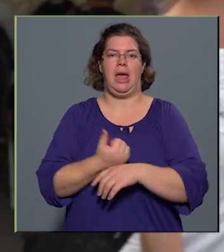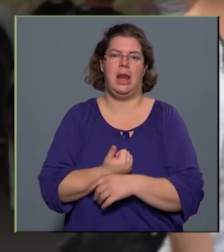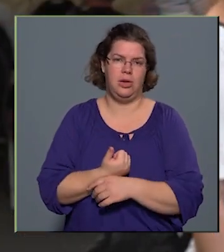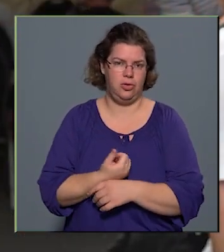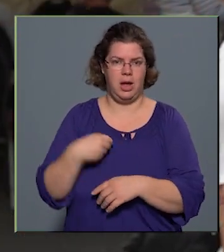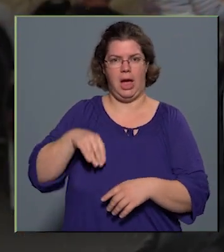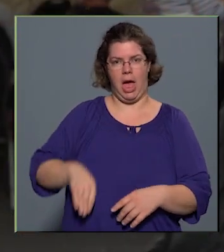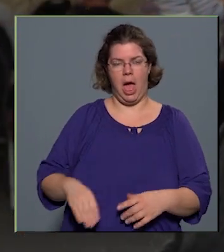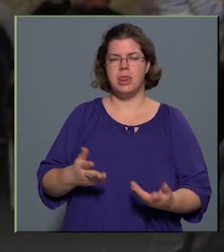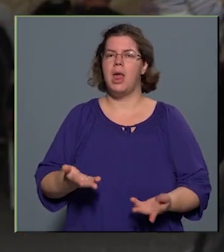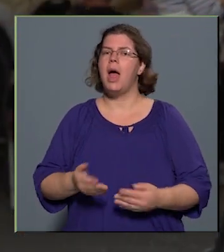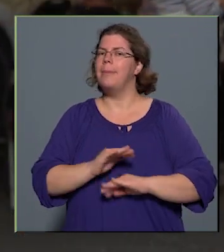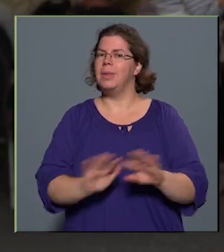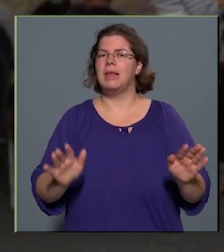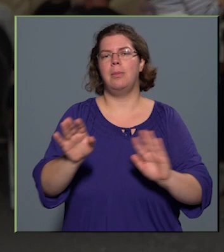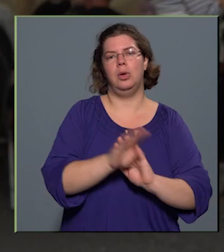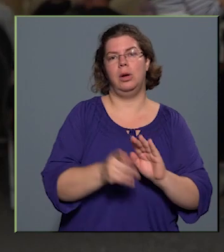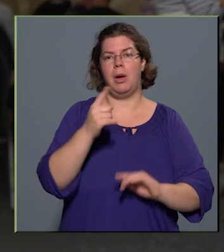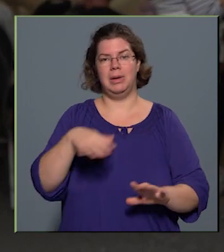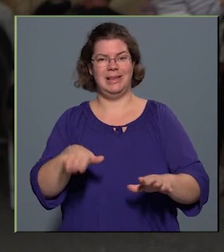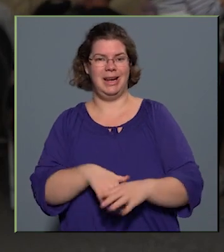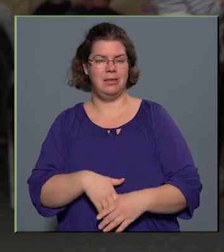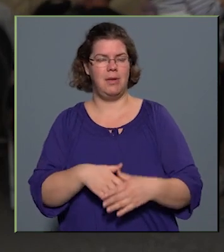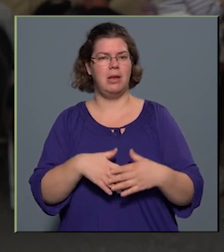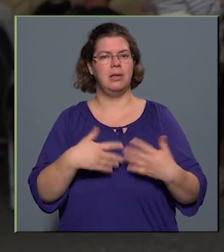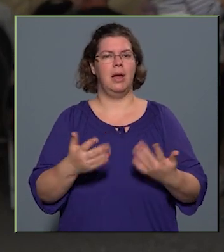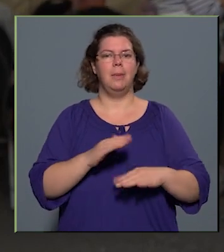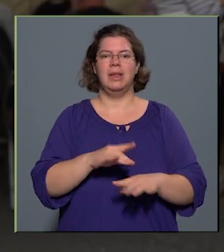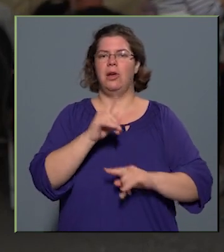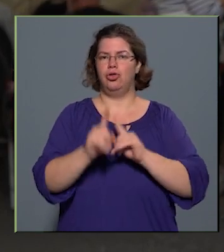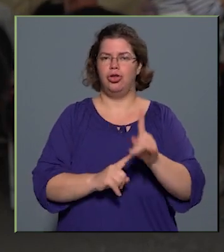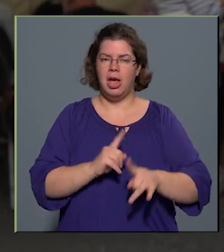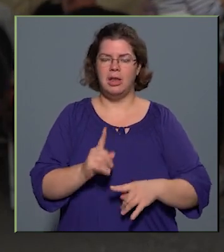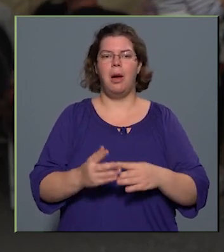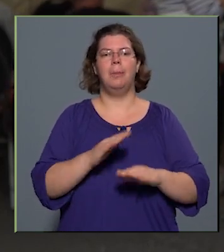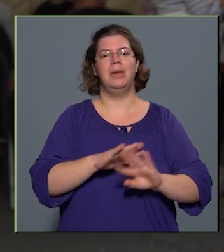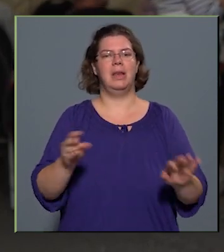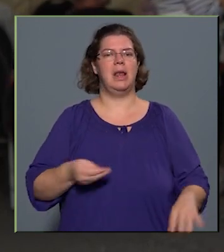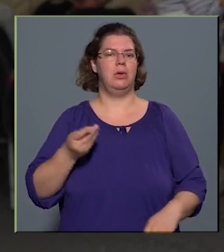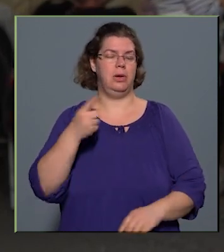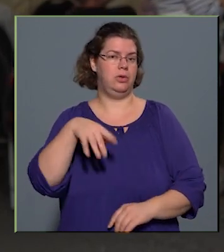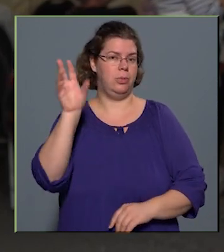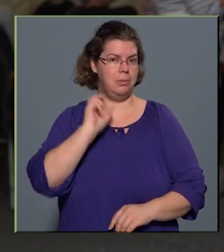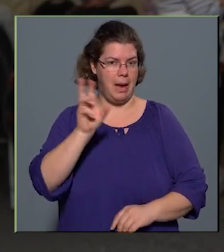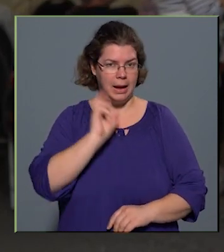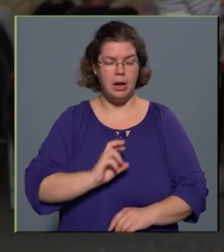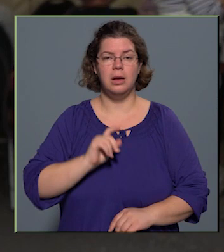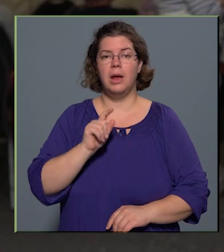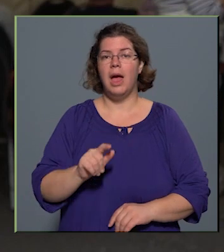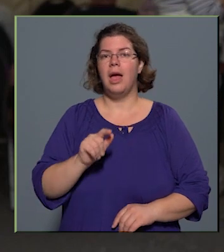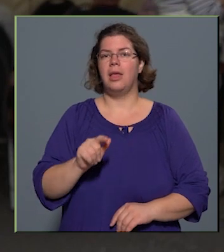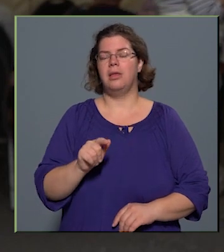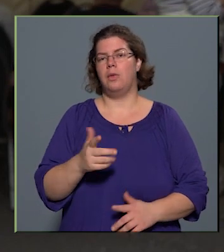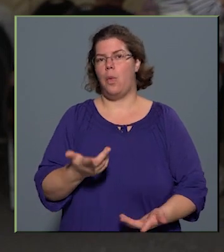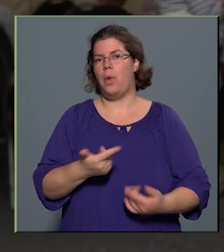zsebre, minden egyes program, ami részt vesznek, vagy minden egyes séta, minden egyes előadás, amit meghallgatnak, az egyrészt